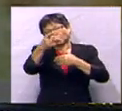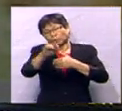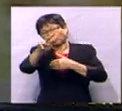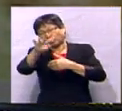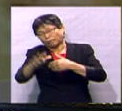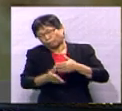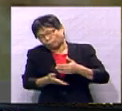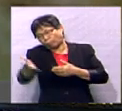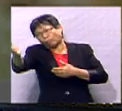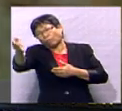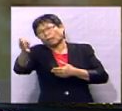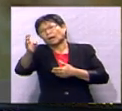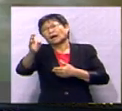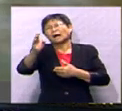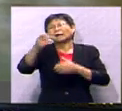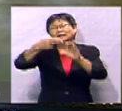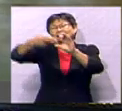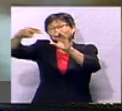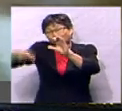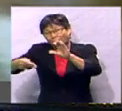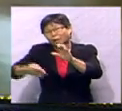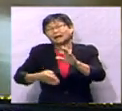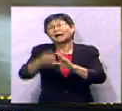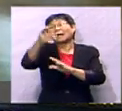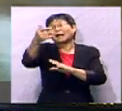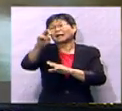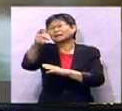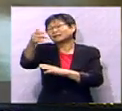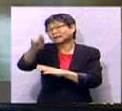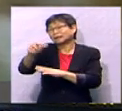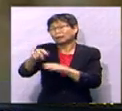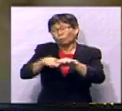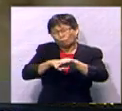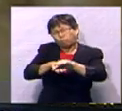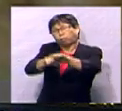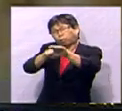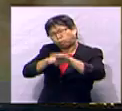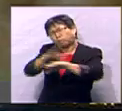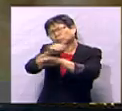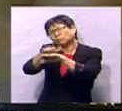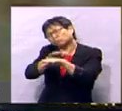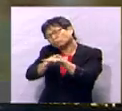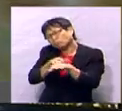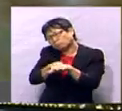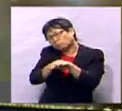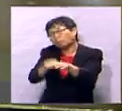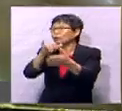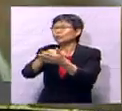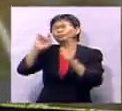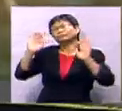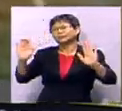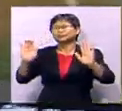menghala ke getir sempah dan seterusnya menghala ke lentang. Didepati kenderaan bertali arus dan bergerak perlahan. Itu saja.